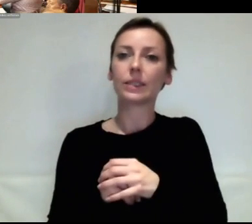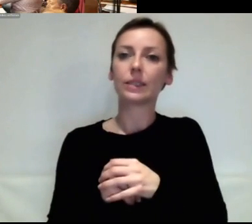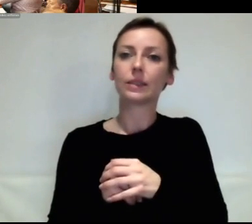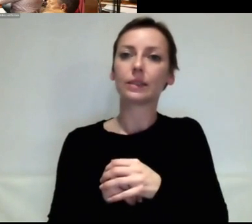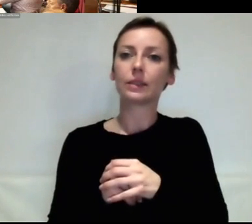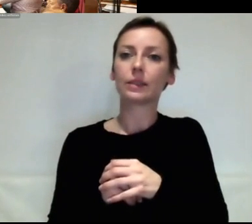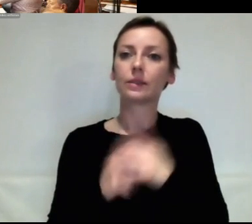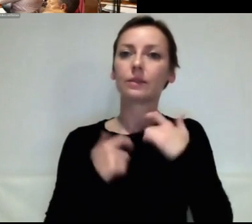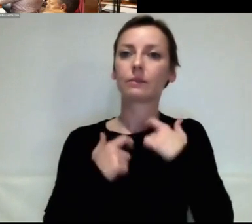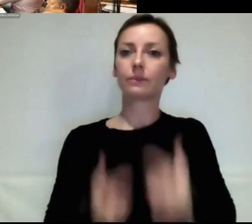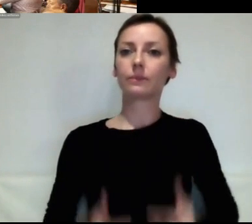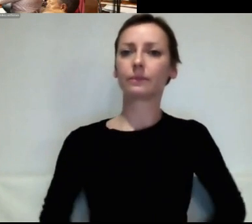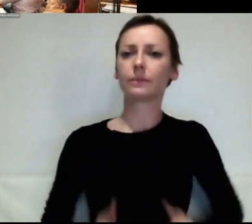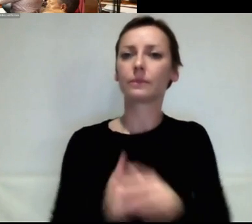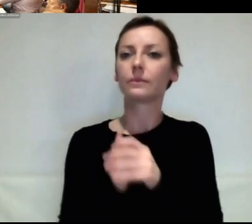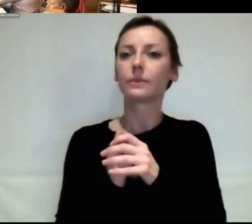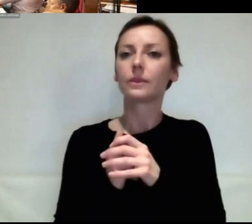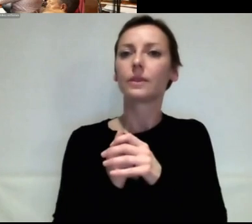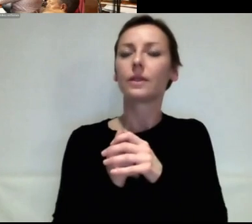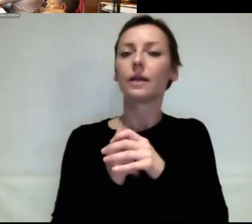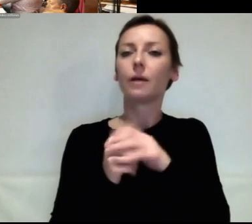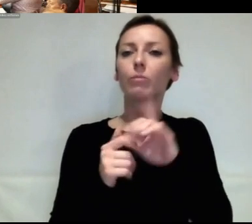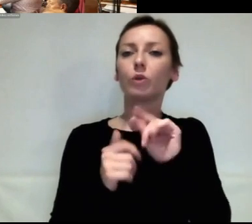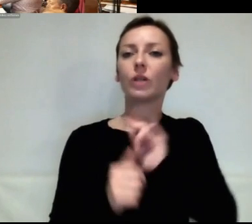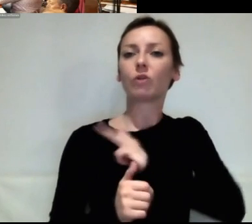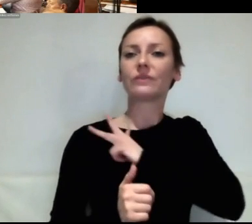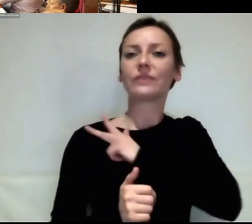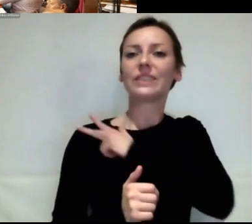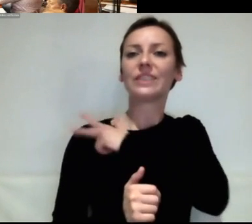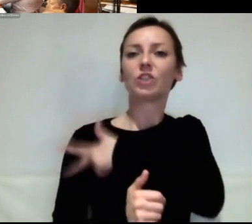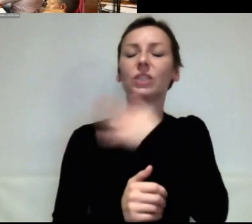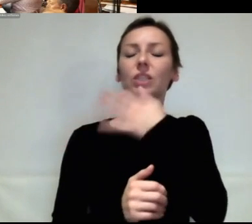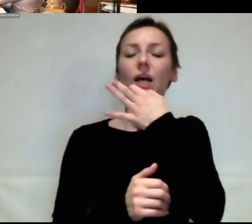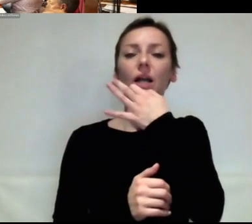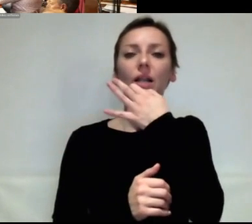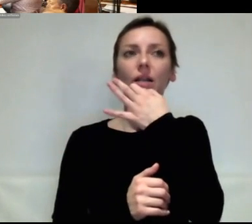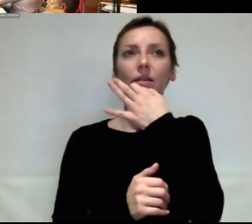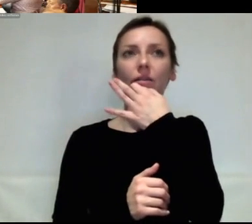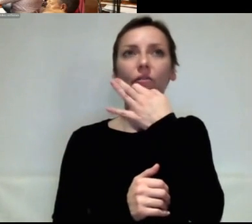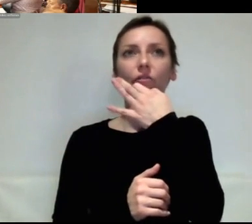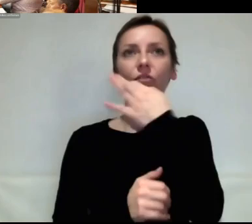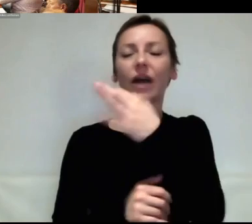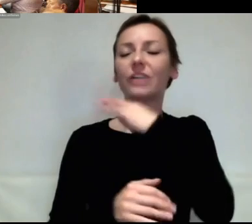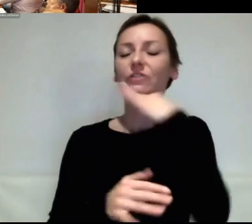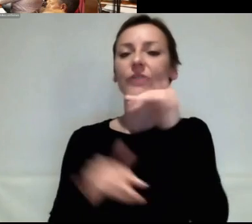sozialen Fragen entzündet haben, weil eben, wenn man nicht aufpasst, klimapolitische Maßnahmen ja auch